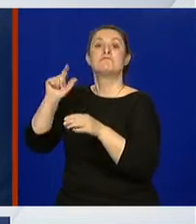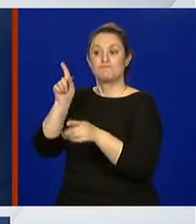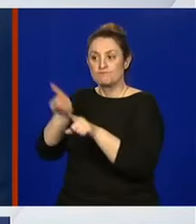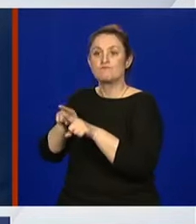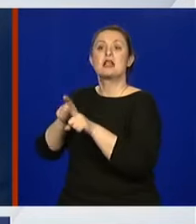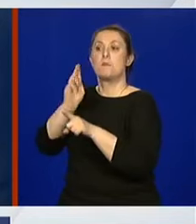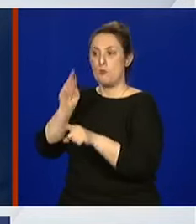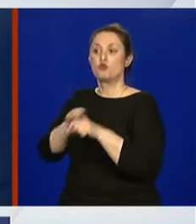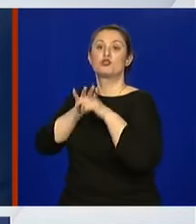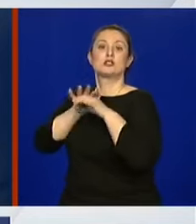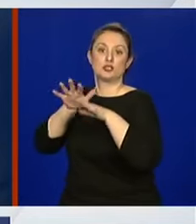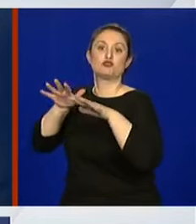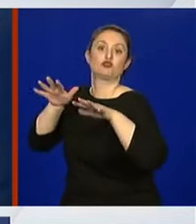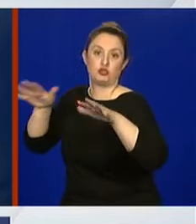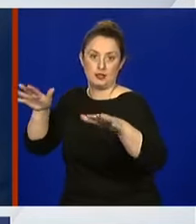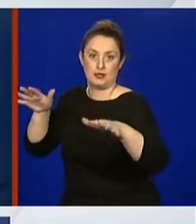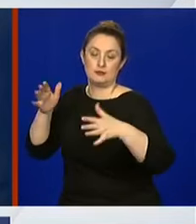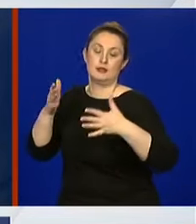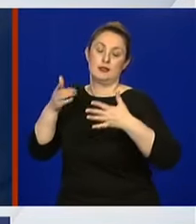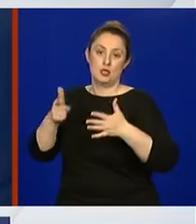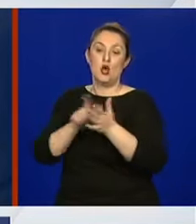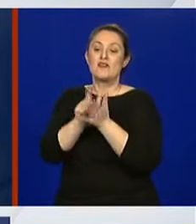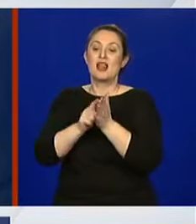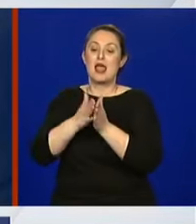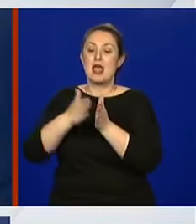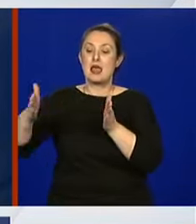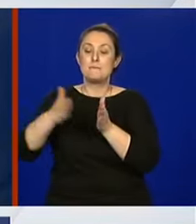i tu će to biti puno teže.